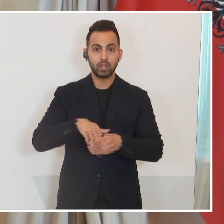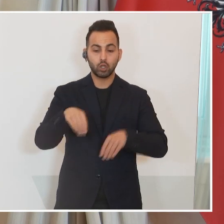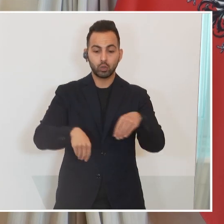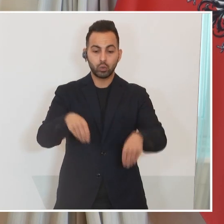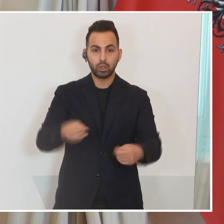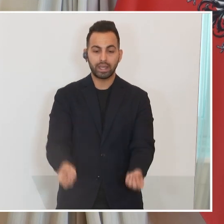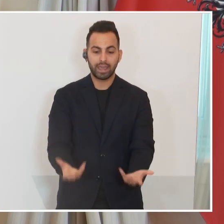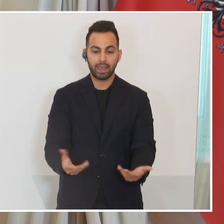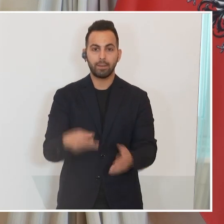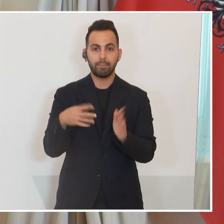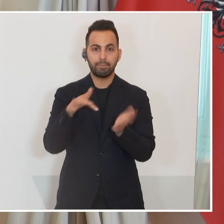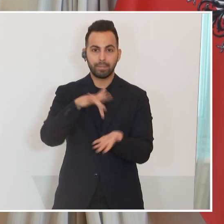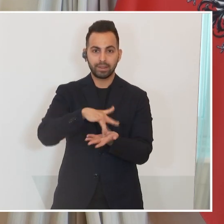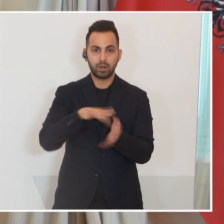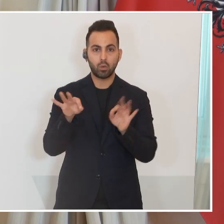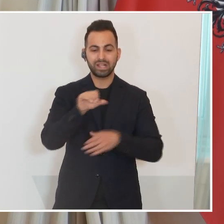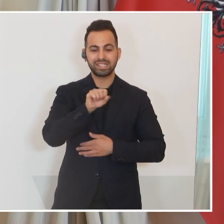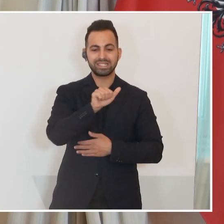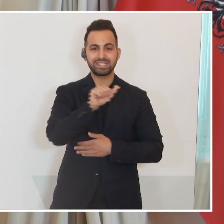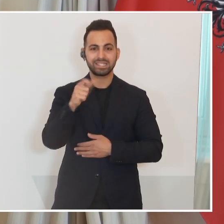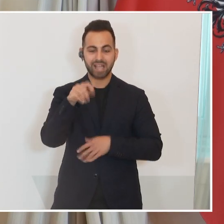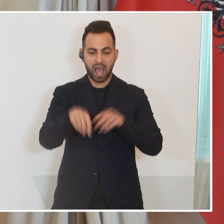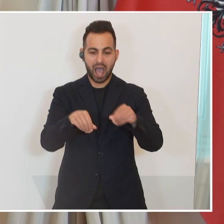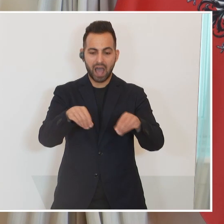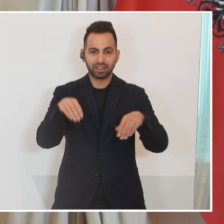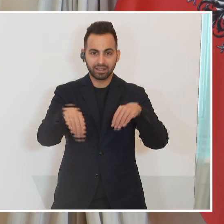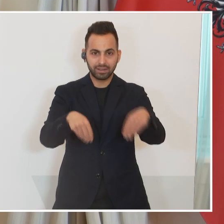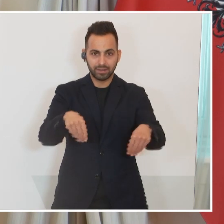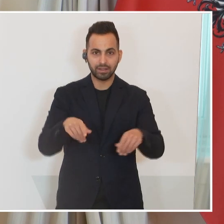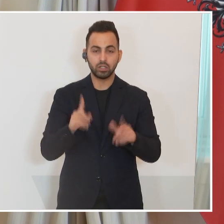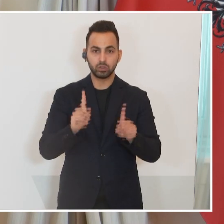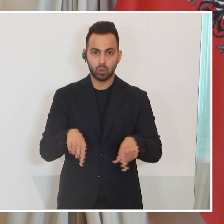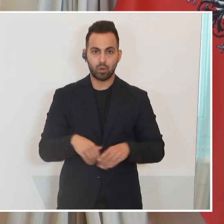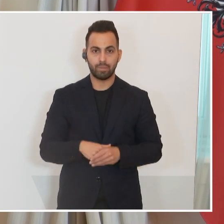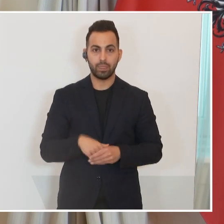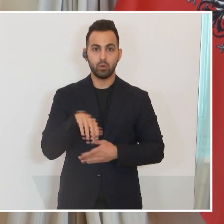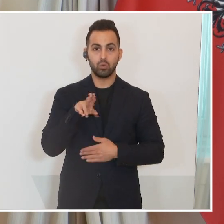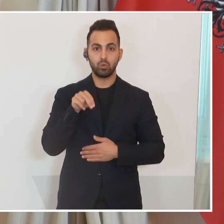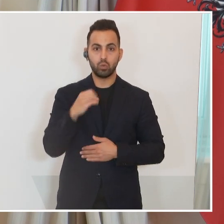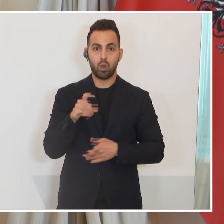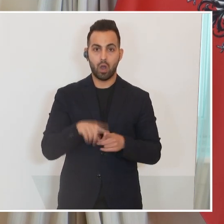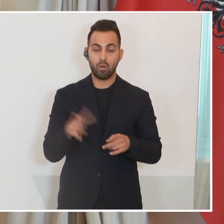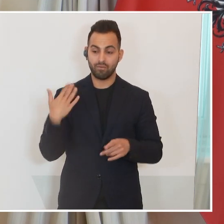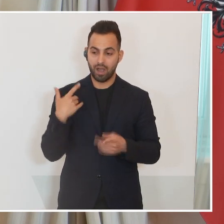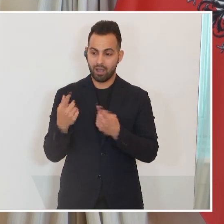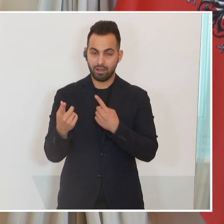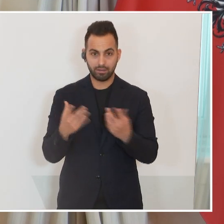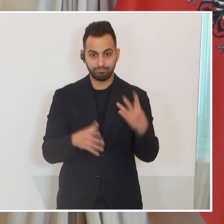beziehungsweise Saaten geht. Darüber hinaus auch hier von der UNO begleitet das Thema